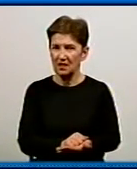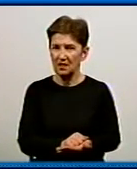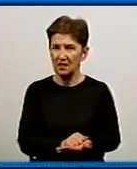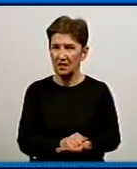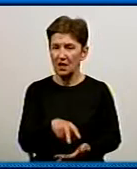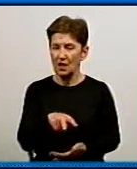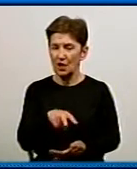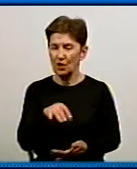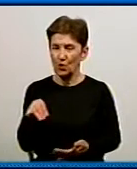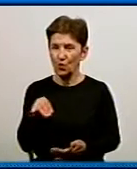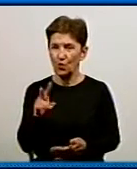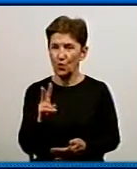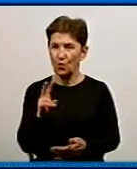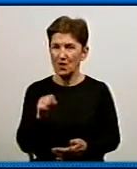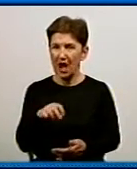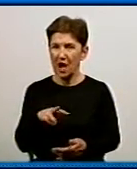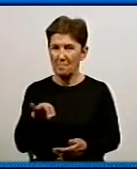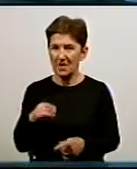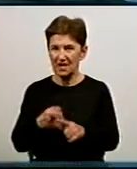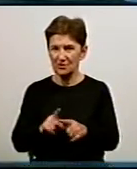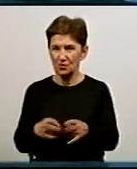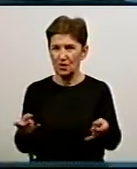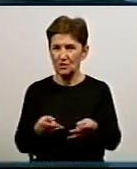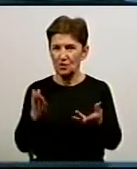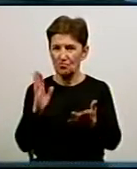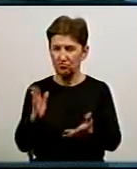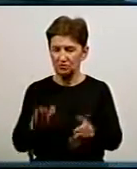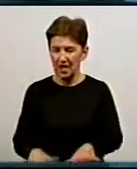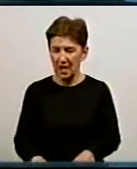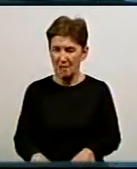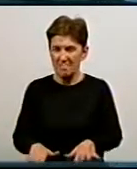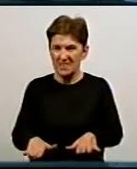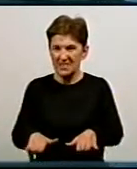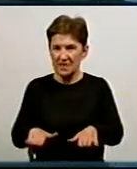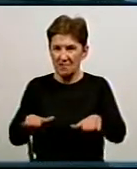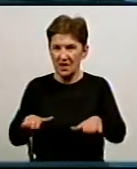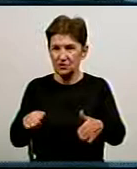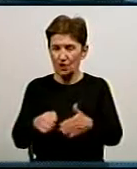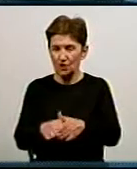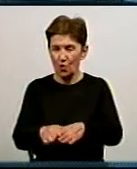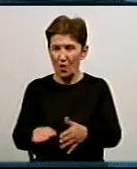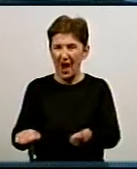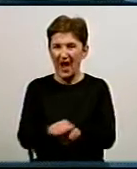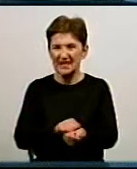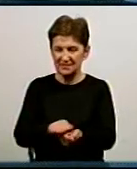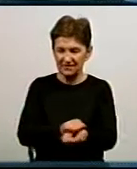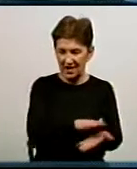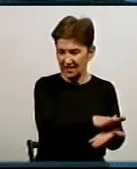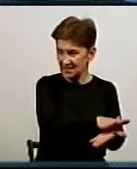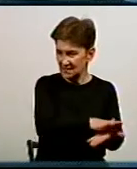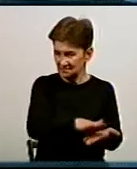люками. Люками, які треба буде піднімати до рівня асфальтового покриття. Чи триває ця робота? Тому що